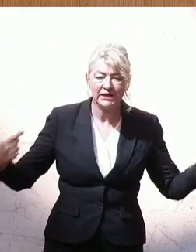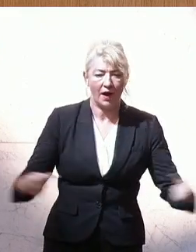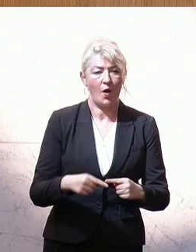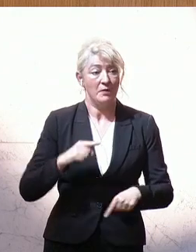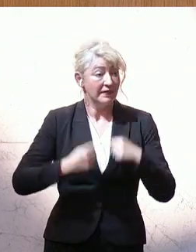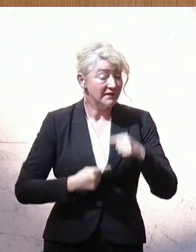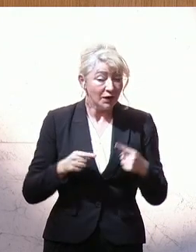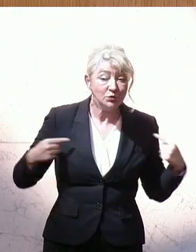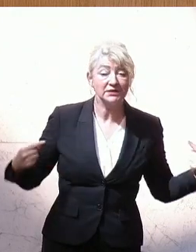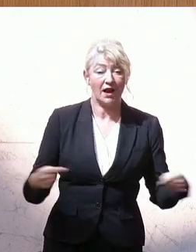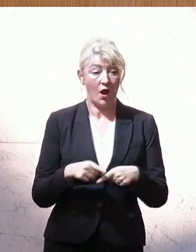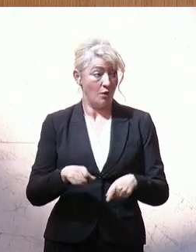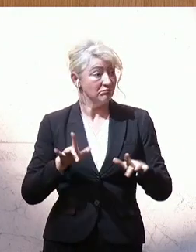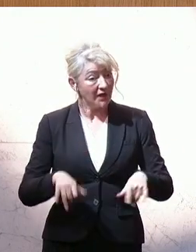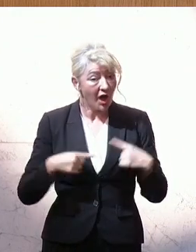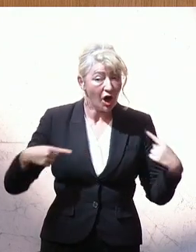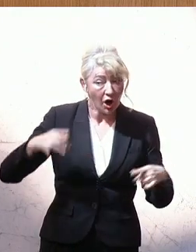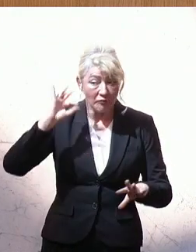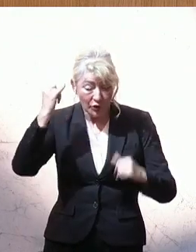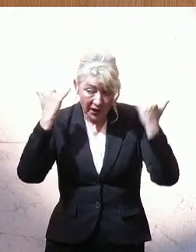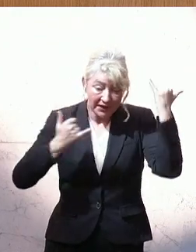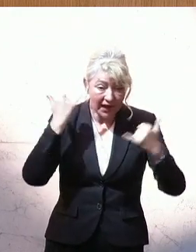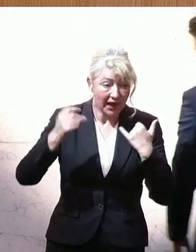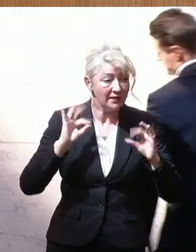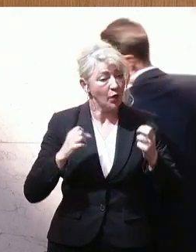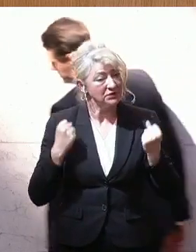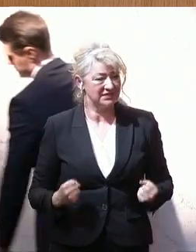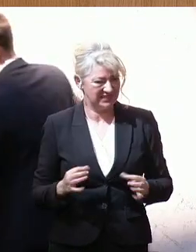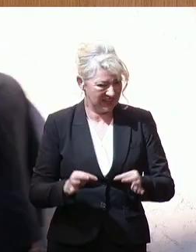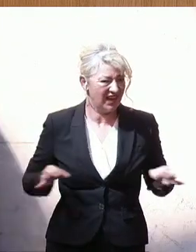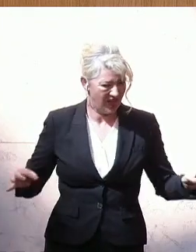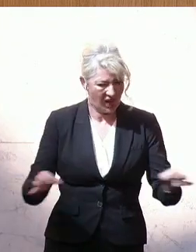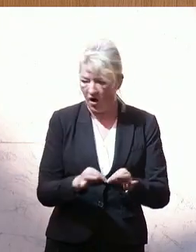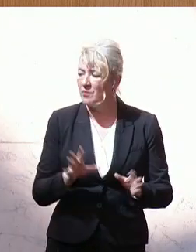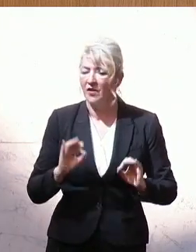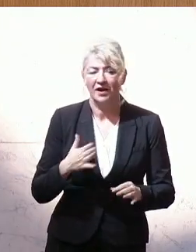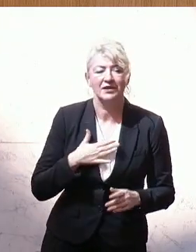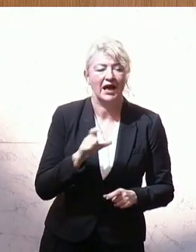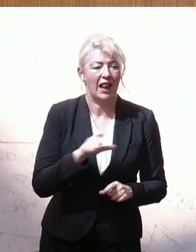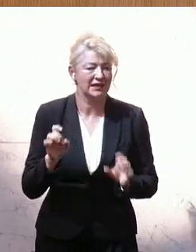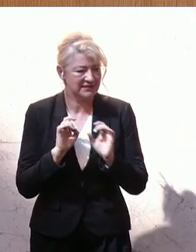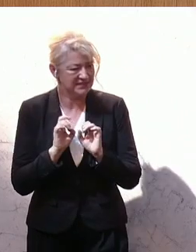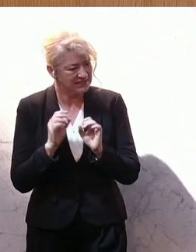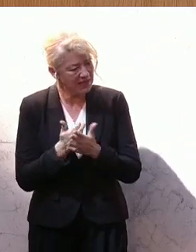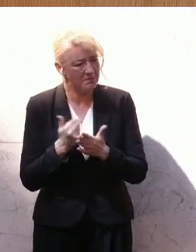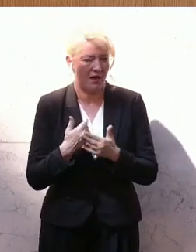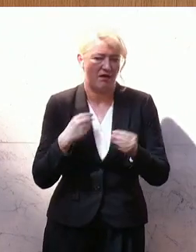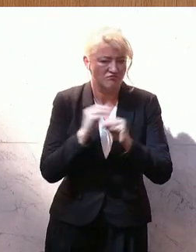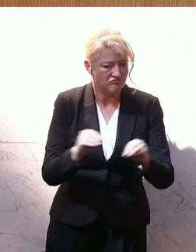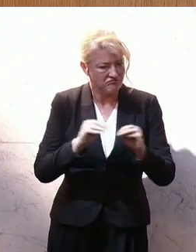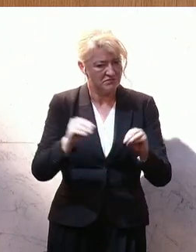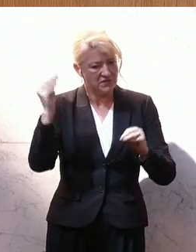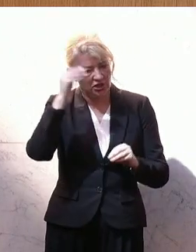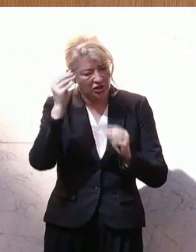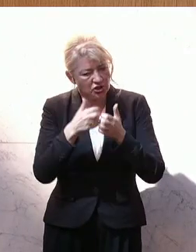Entwicklungsraum. Sie sind Raum für Ideen, aber auch safe room für unsere Kinder. Denn in unseren Klassenzimmern lehren wir Geschichte, aber